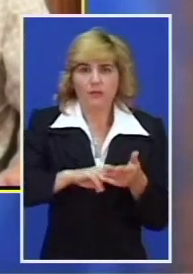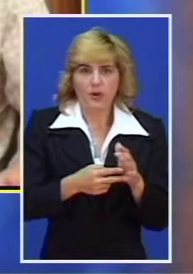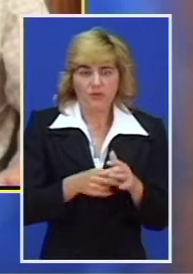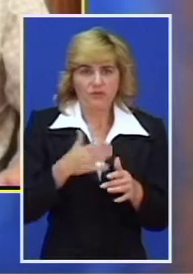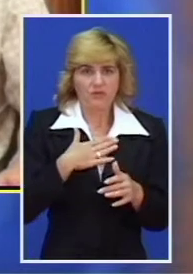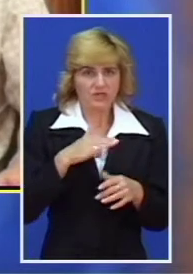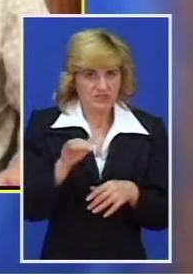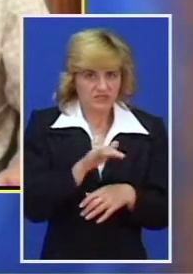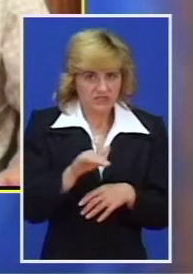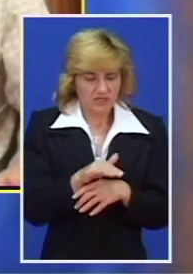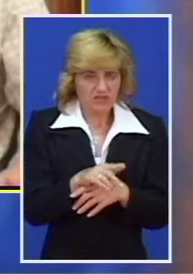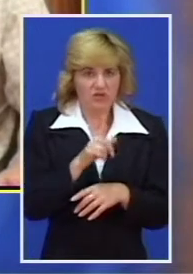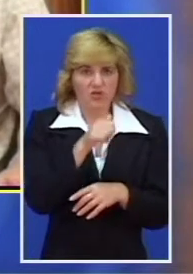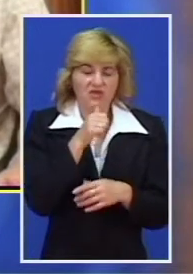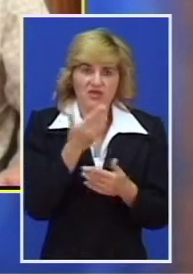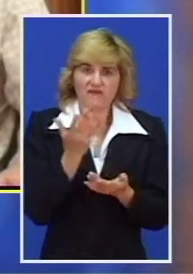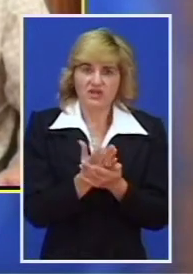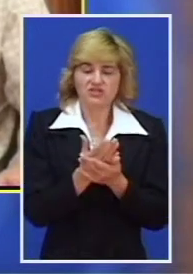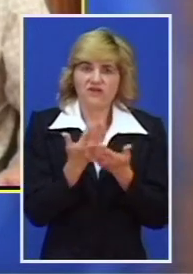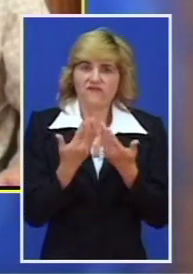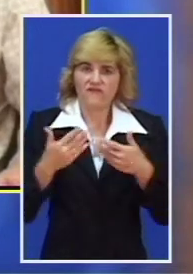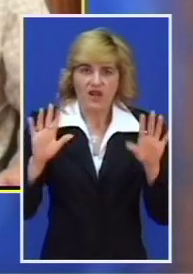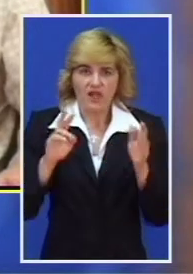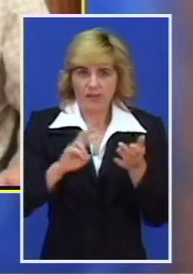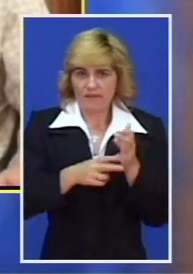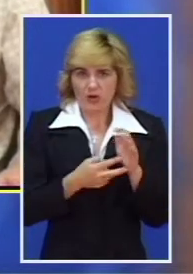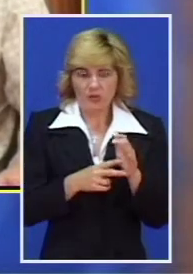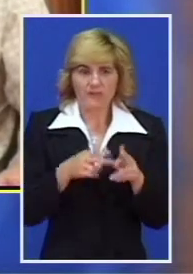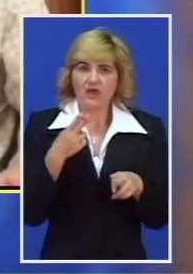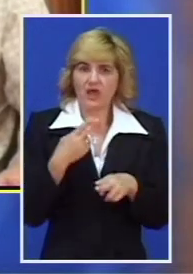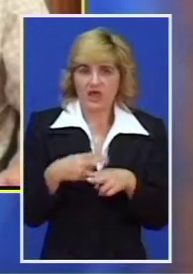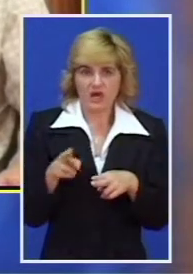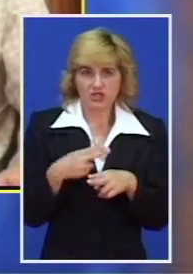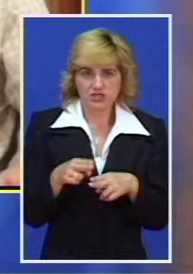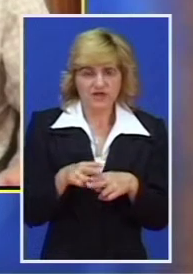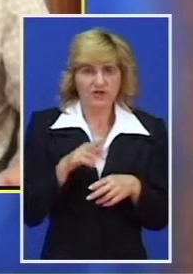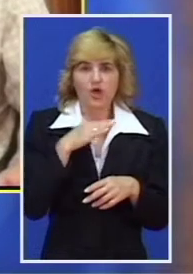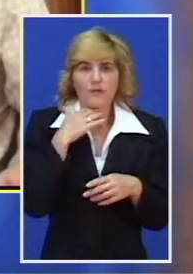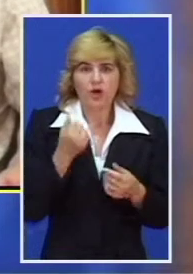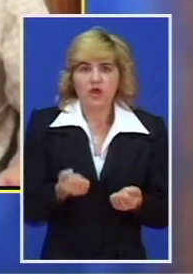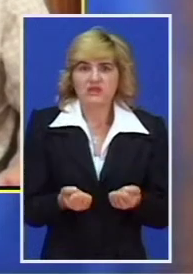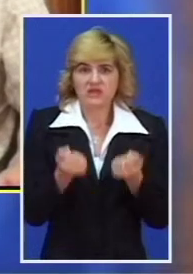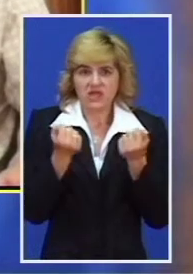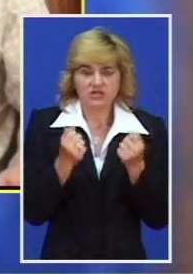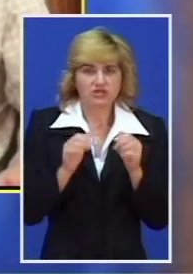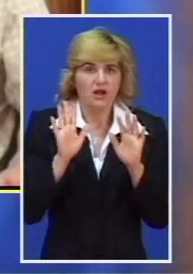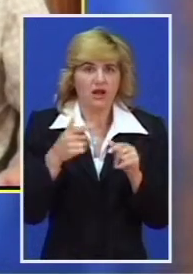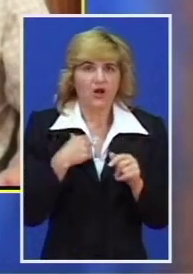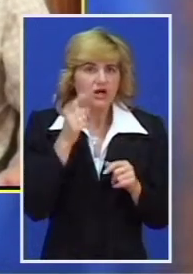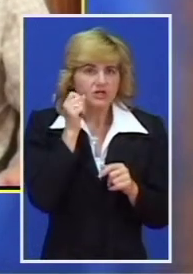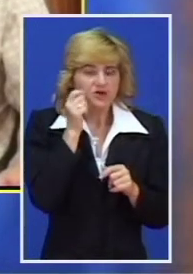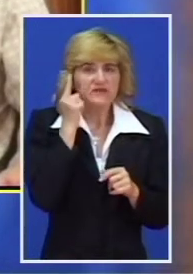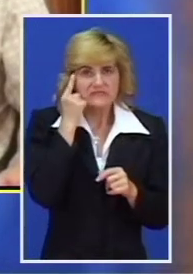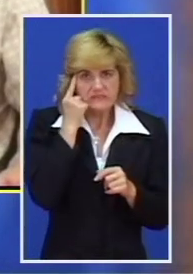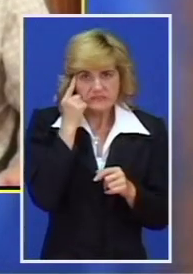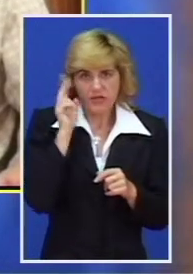kada ga prepoznaju kasno problem je još postao poprilično velik i samo njegovo rešavanje je mnogo, mnogo težo nego kada čovjek zna